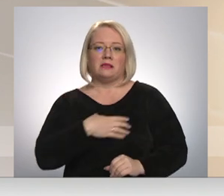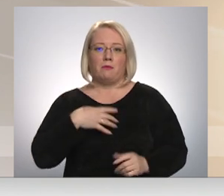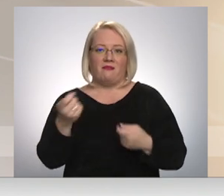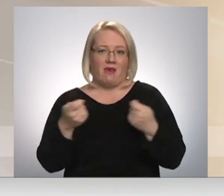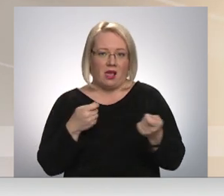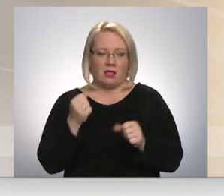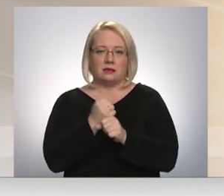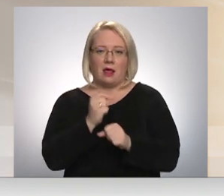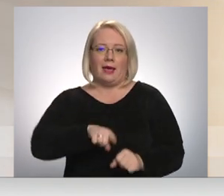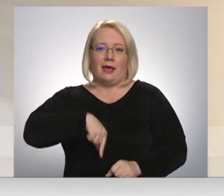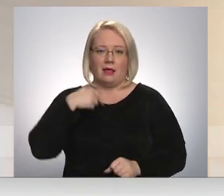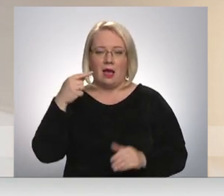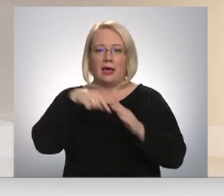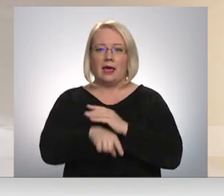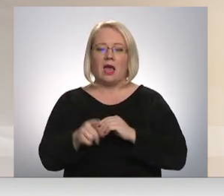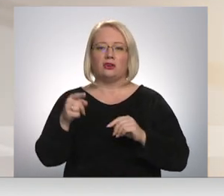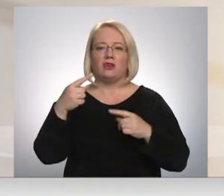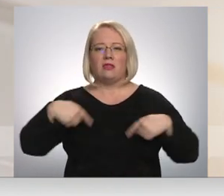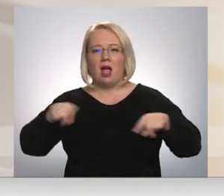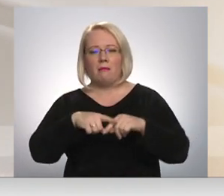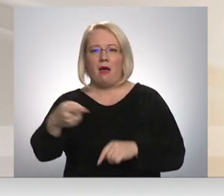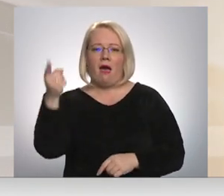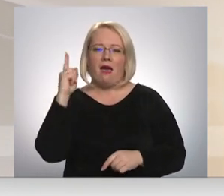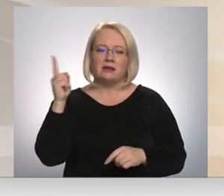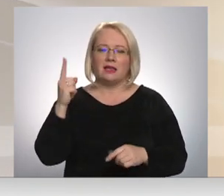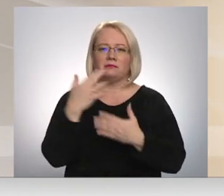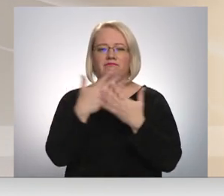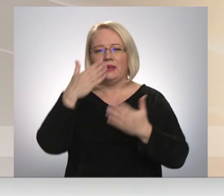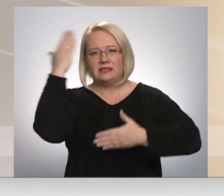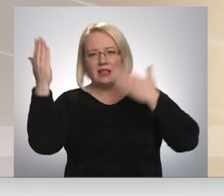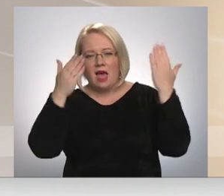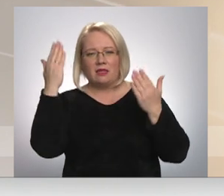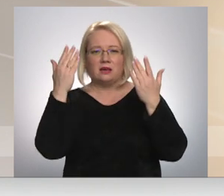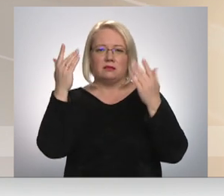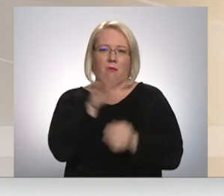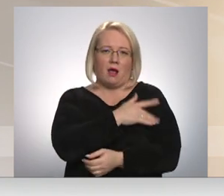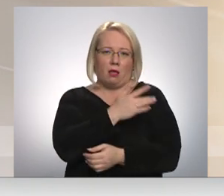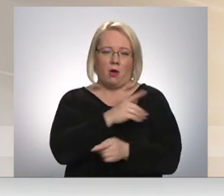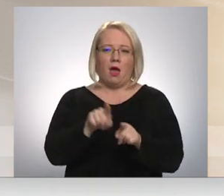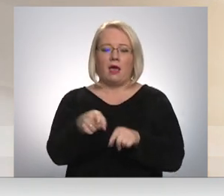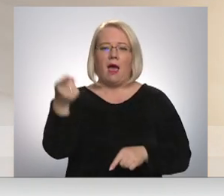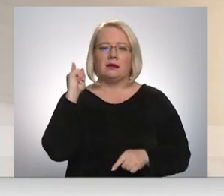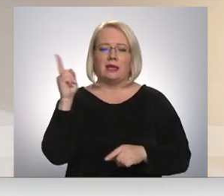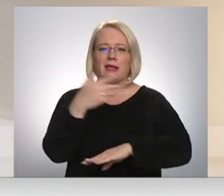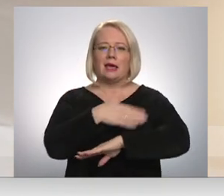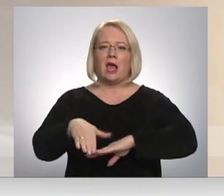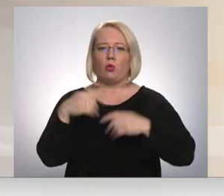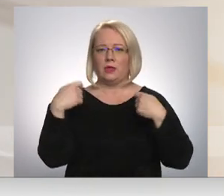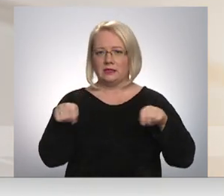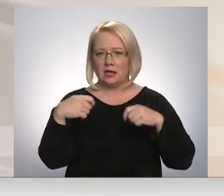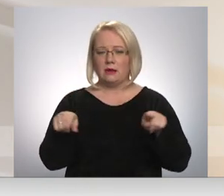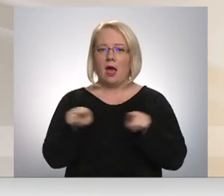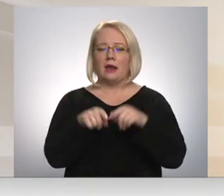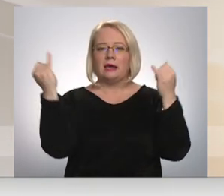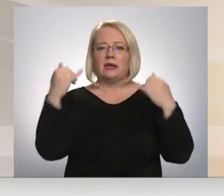ilgāk. Aizliegts iekštelpā sniegt izklādes, atrakciju un azartspēļu pakalpojums. Aizliegta ielu Tirzniecības organizēšana. To skaita